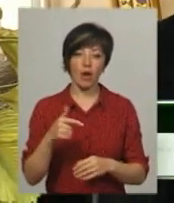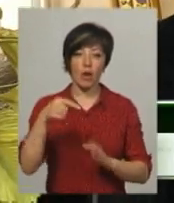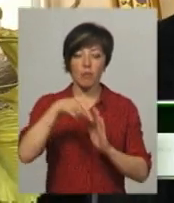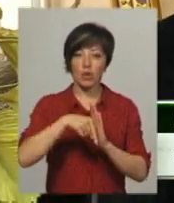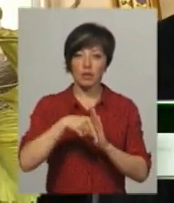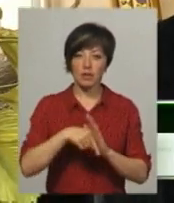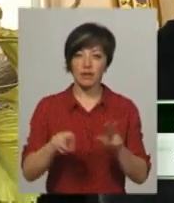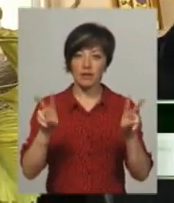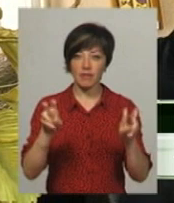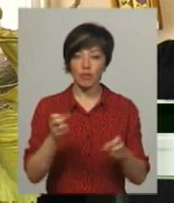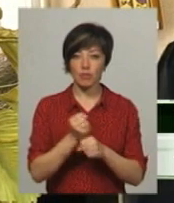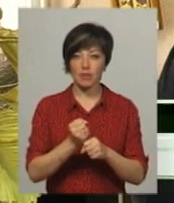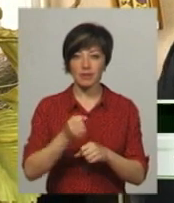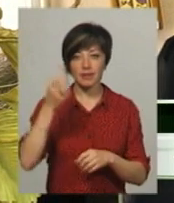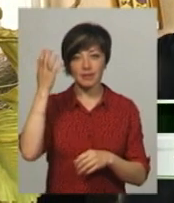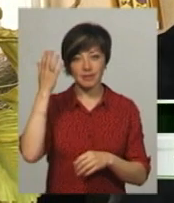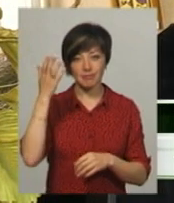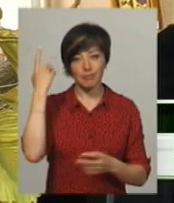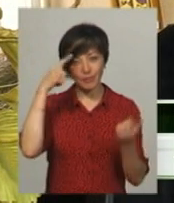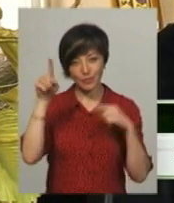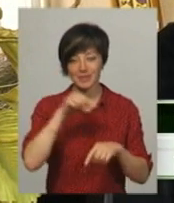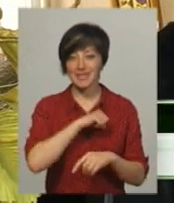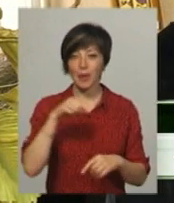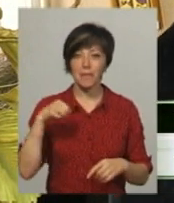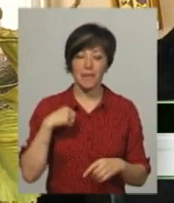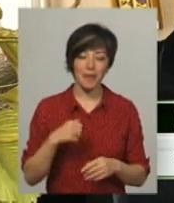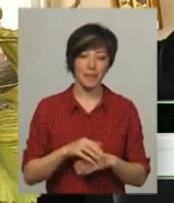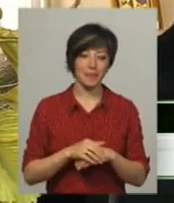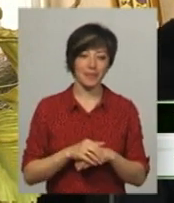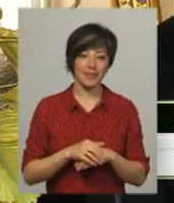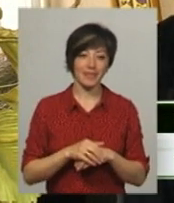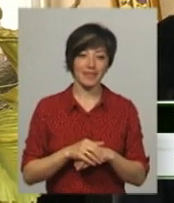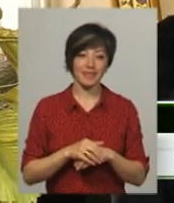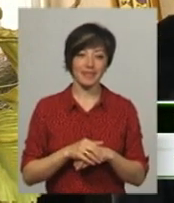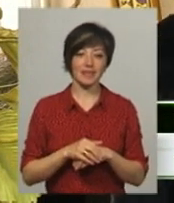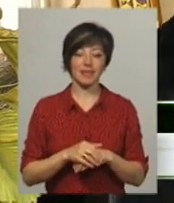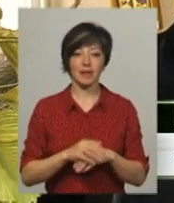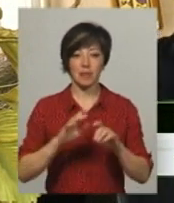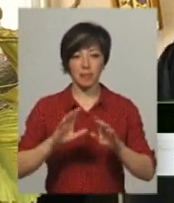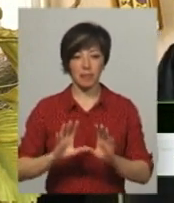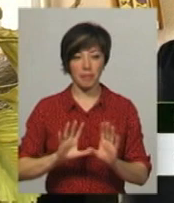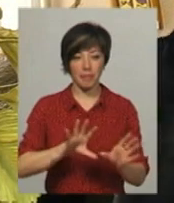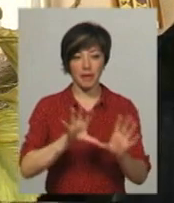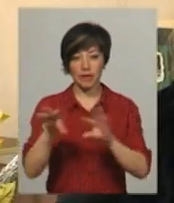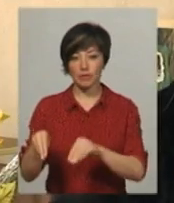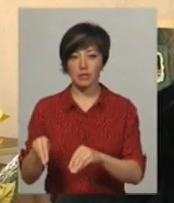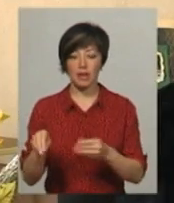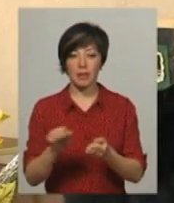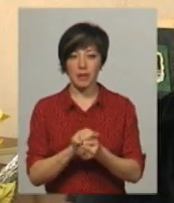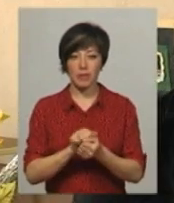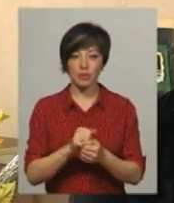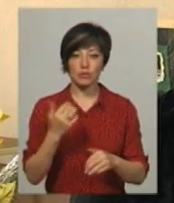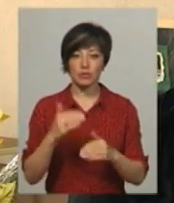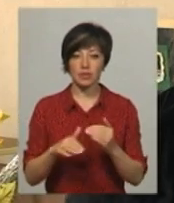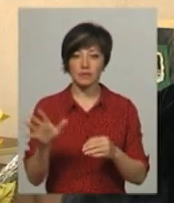для робіт я брала у свої губи. Ті образи, які я придумала, я їх переносила на папір. Воно само